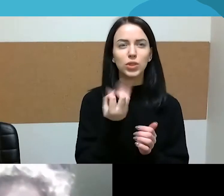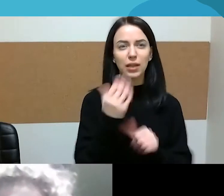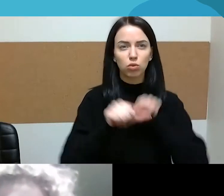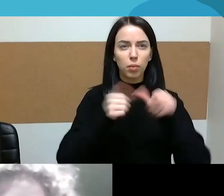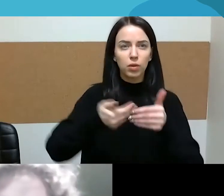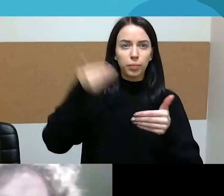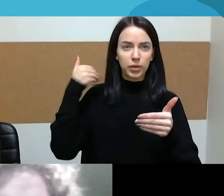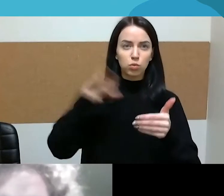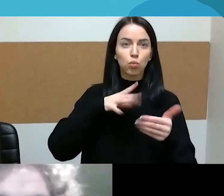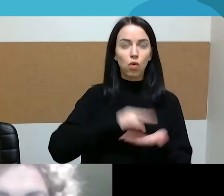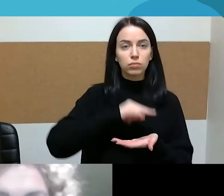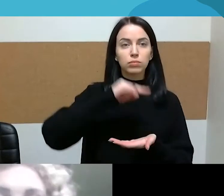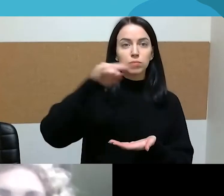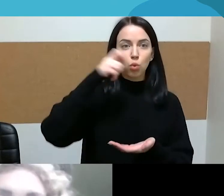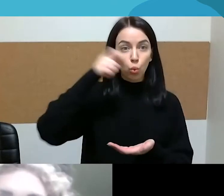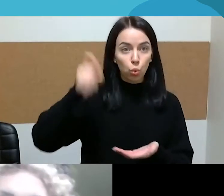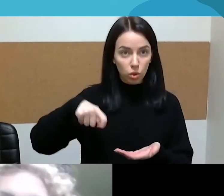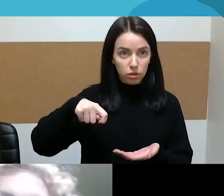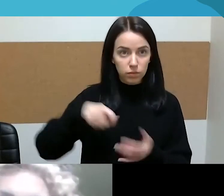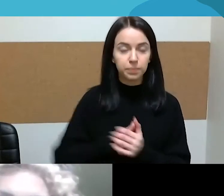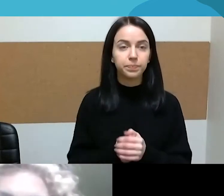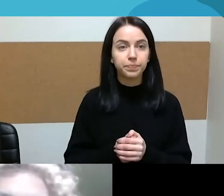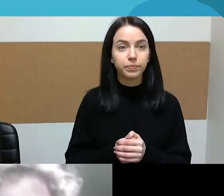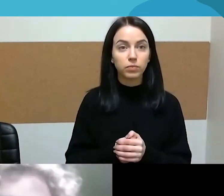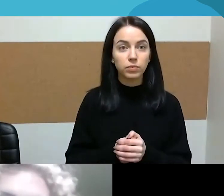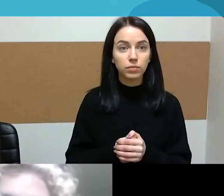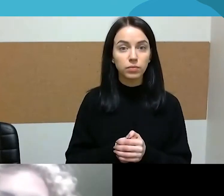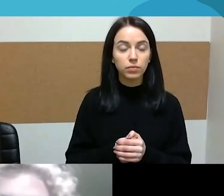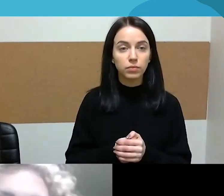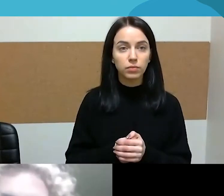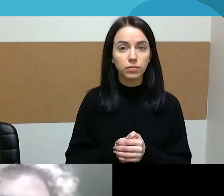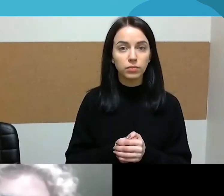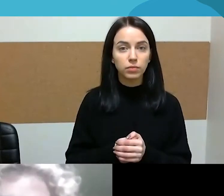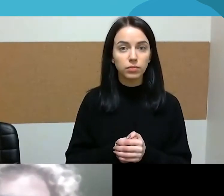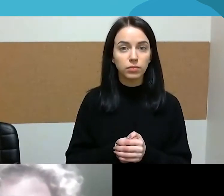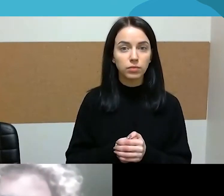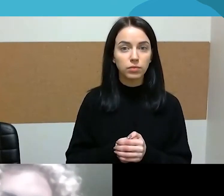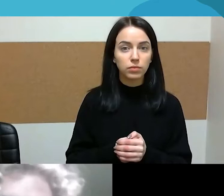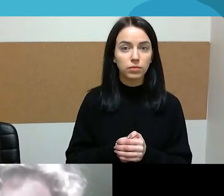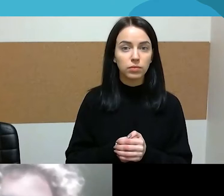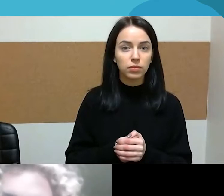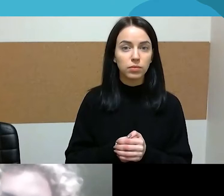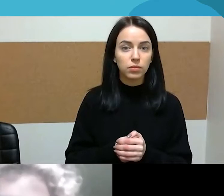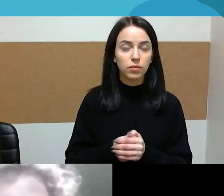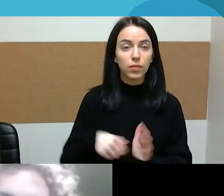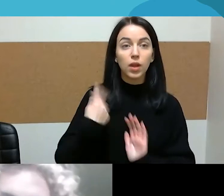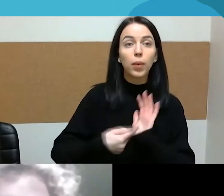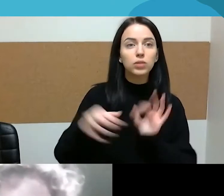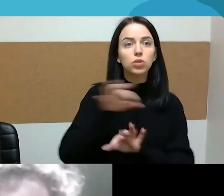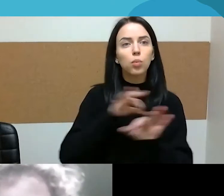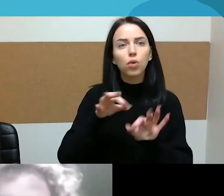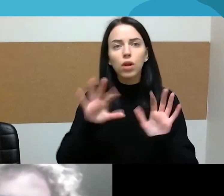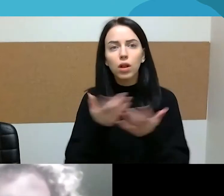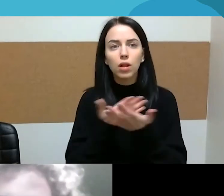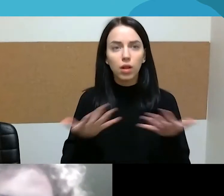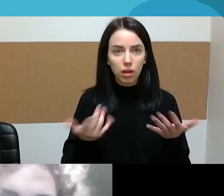skristi lieptikų iš Ukrainos. Ir, nu, kažkaip pasivyravo, kokie iš projekteis užsimen, užsimat, aš paminėjau, kad užsima,